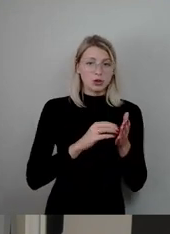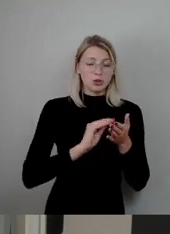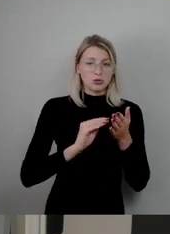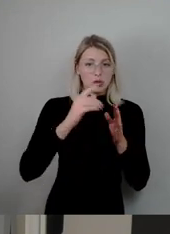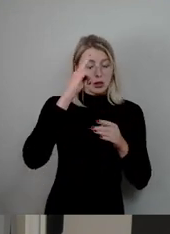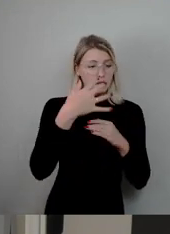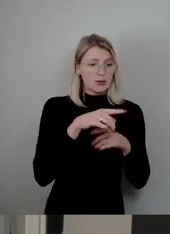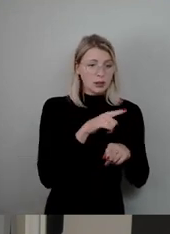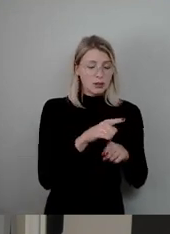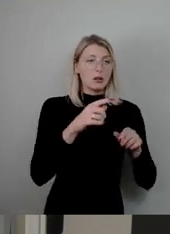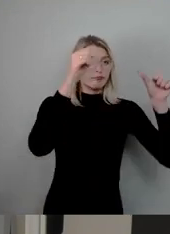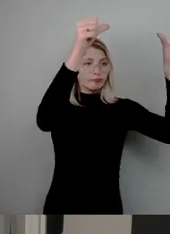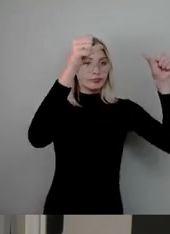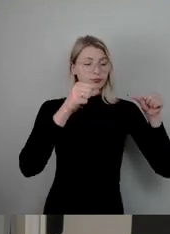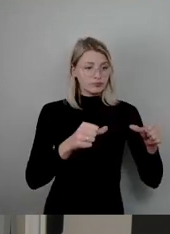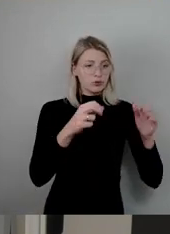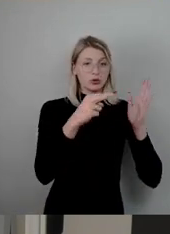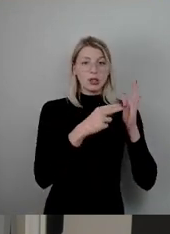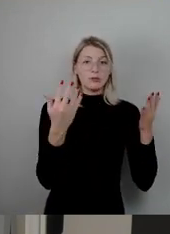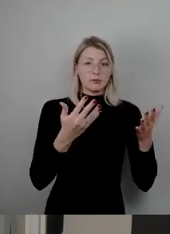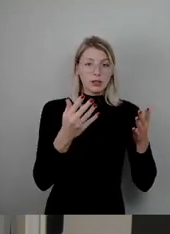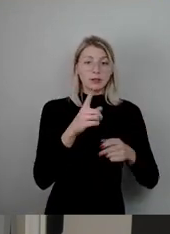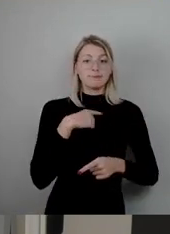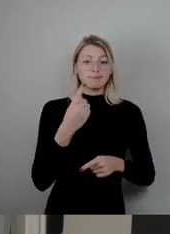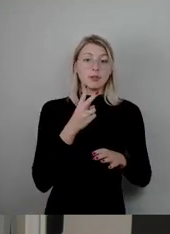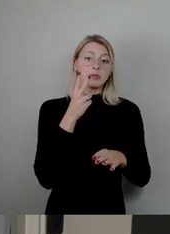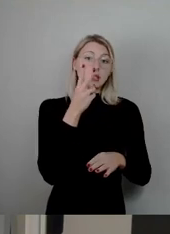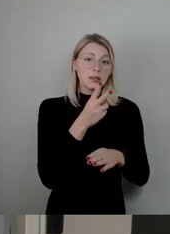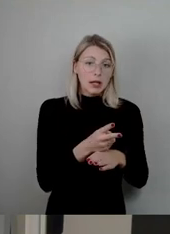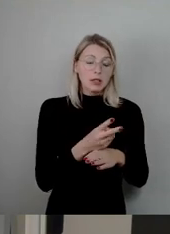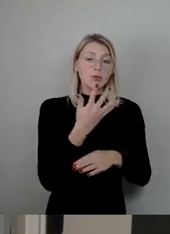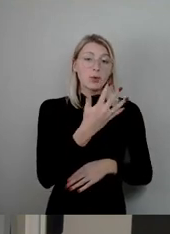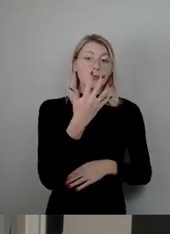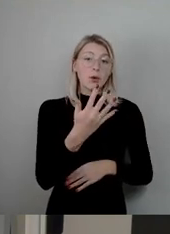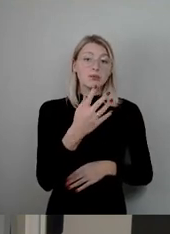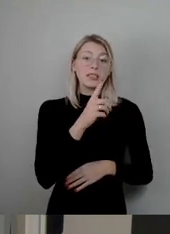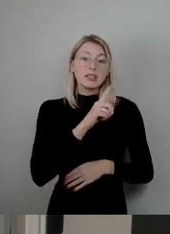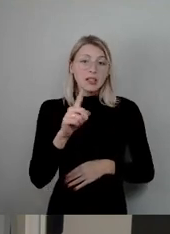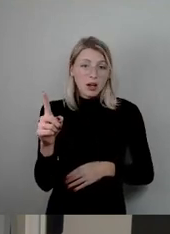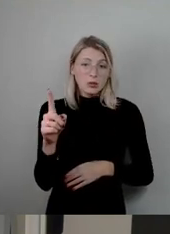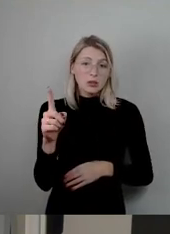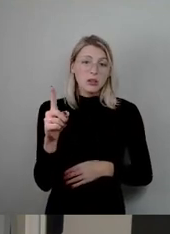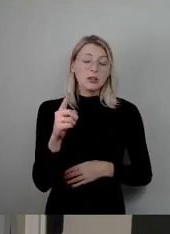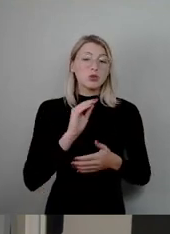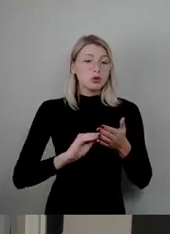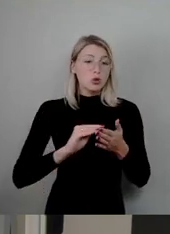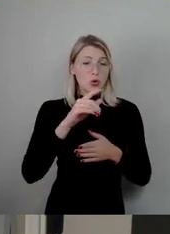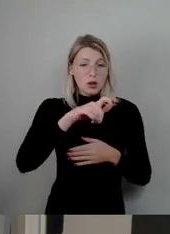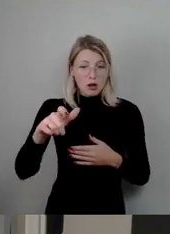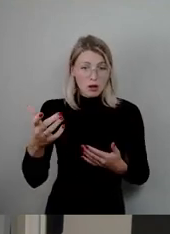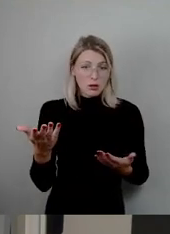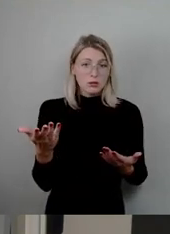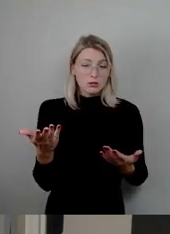Banner und da stand, wir vertreten 55.000 Schülerinnen und Schüler hier in